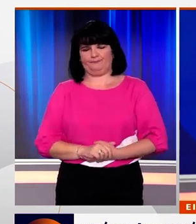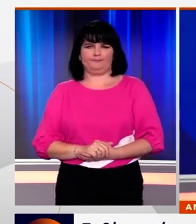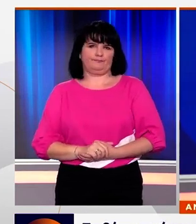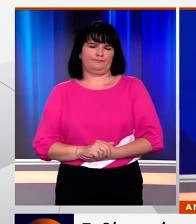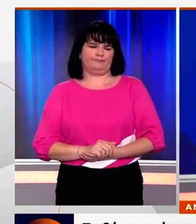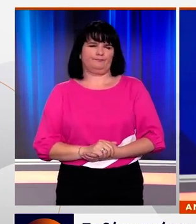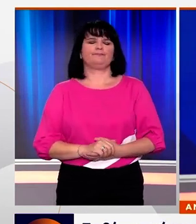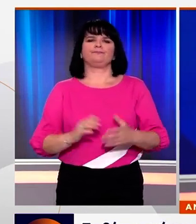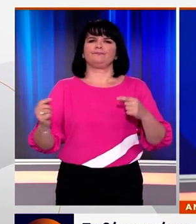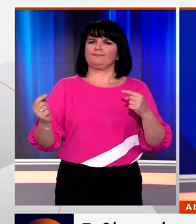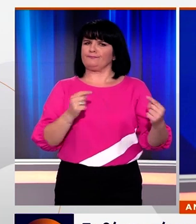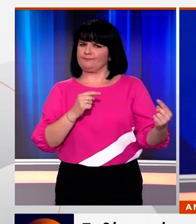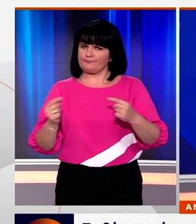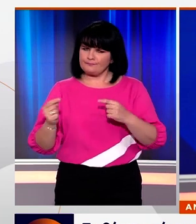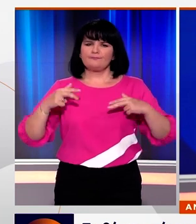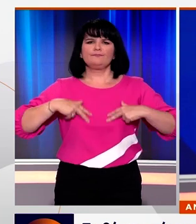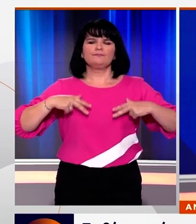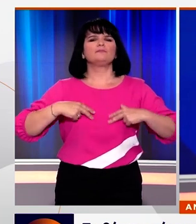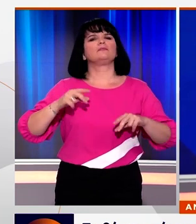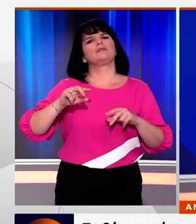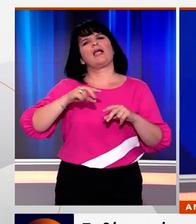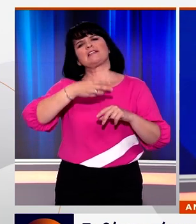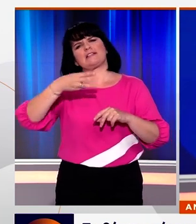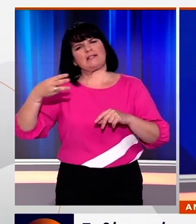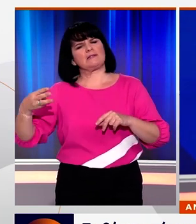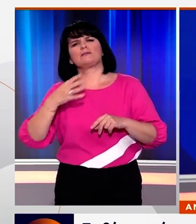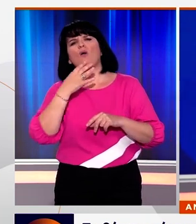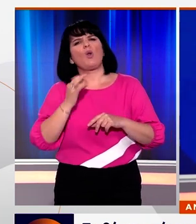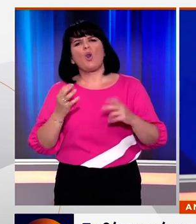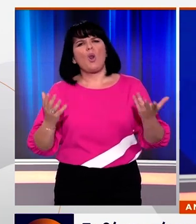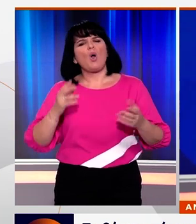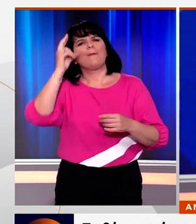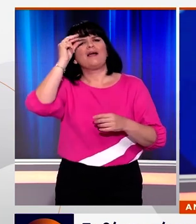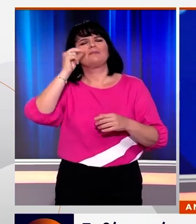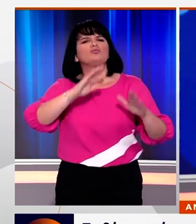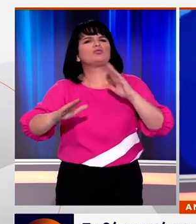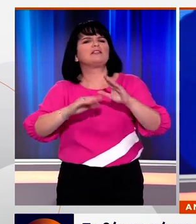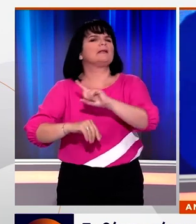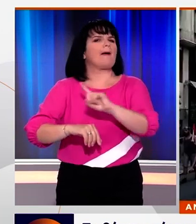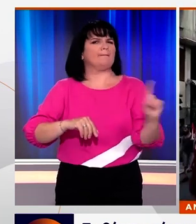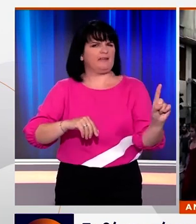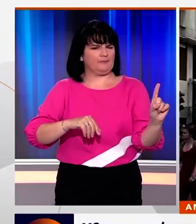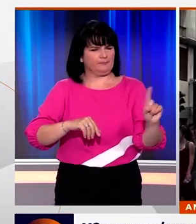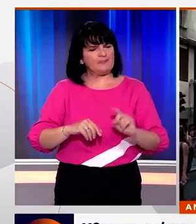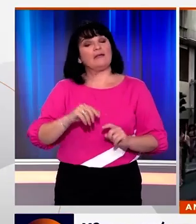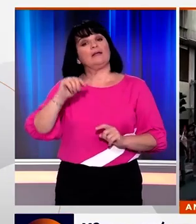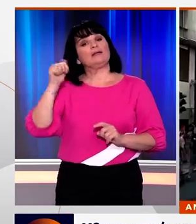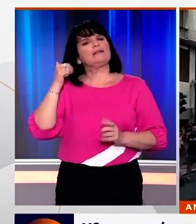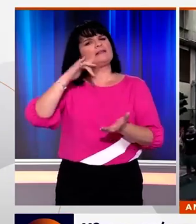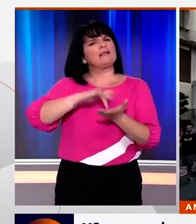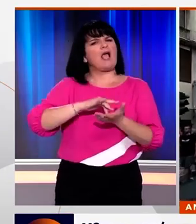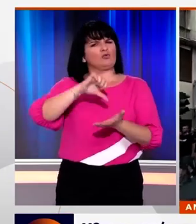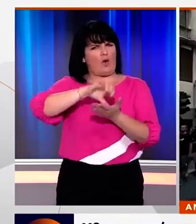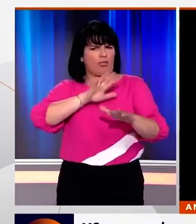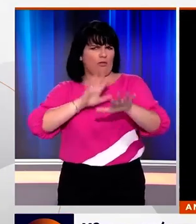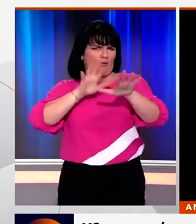Σε θέσεις μάχης βρίσκονται κυβέρνηση και αντιπολίτευση εν ώψη της κατάργησης του Πανεπιστημιακού Ασύλου. Χθες το απόγευμα στο κέντρο